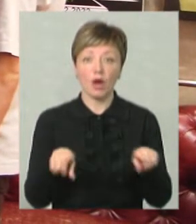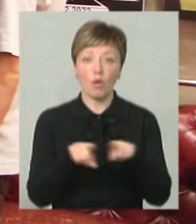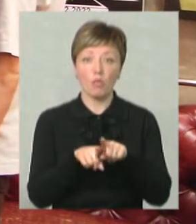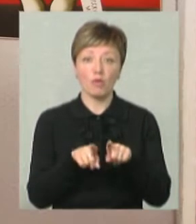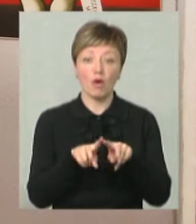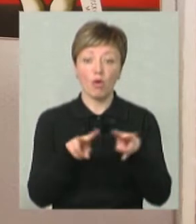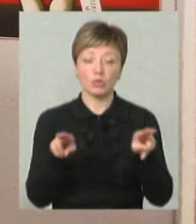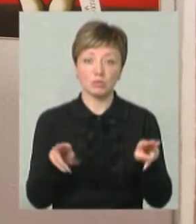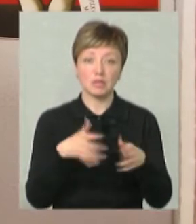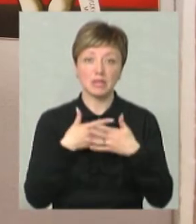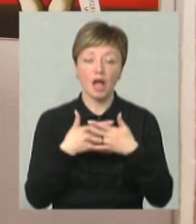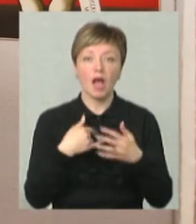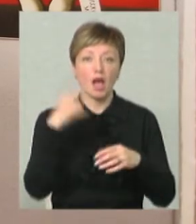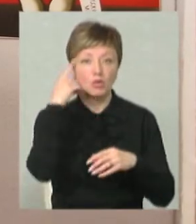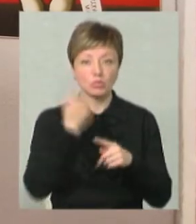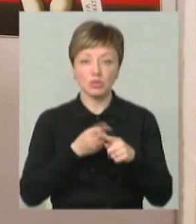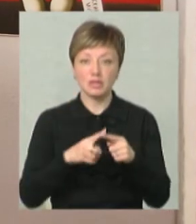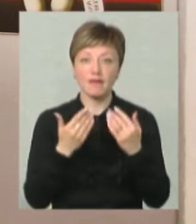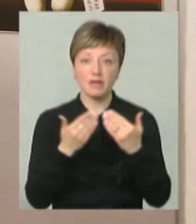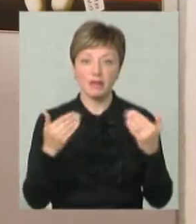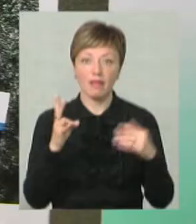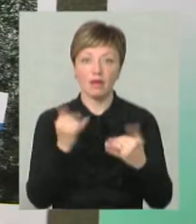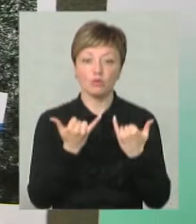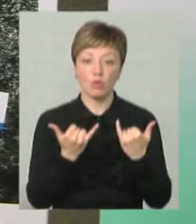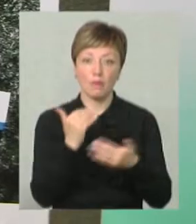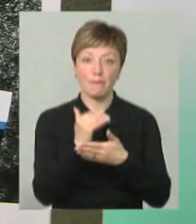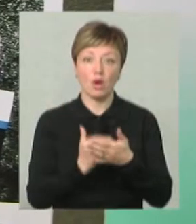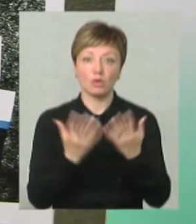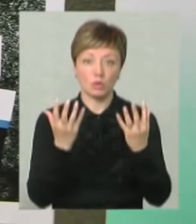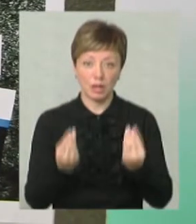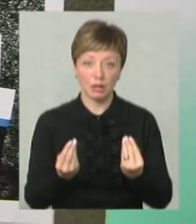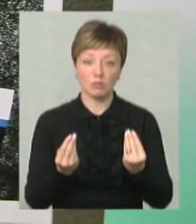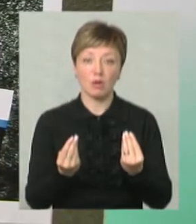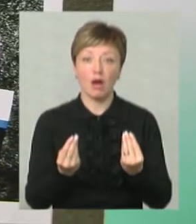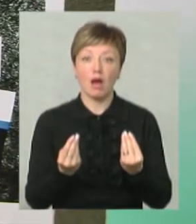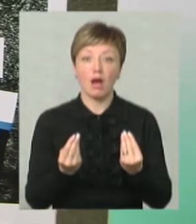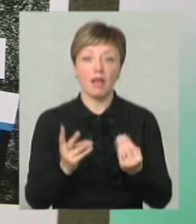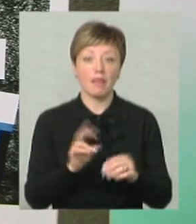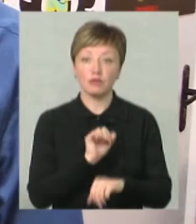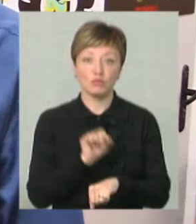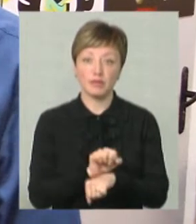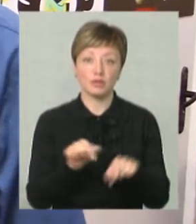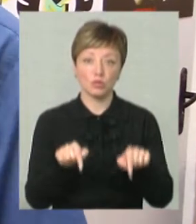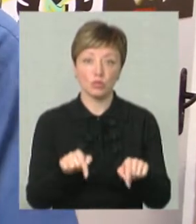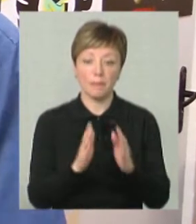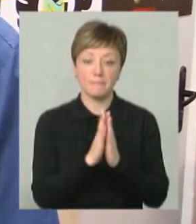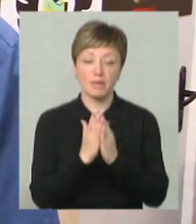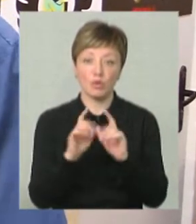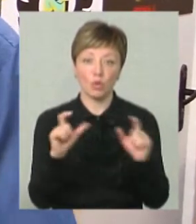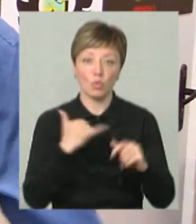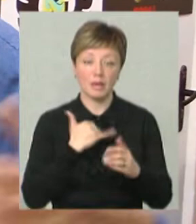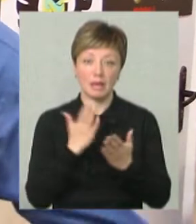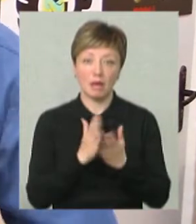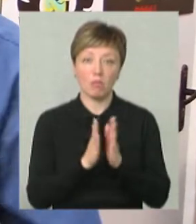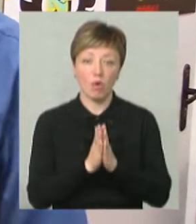одному диханні. Я думаю, що ця виставка вона сьогодні на порядку денного і вона не зупиниться тут, бібліотеці. У мене вже є